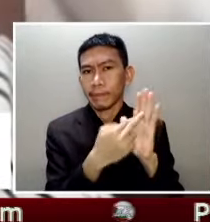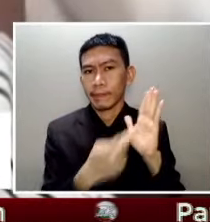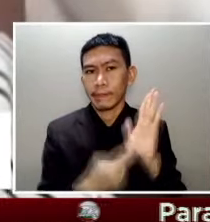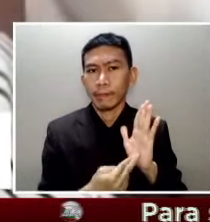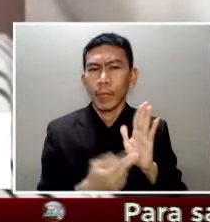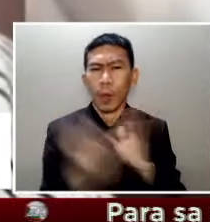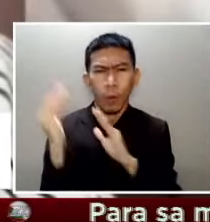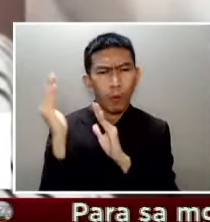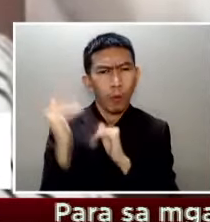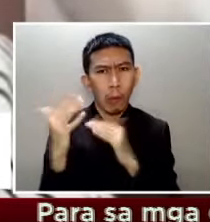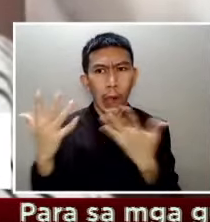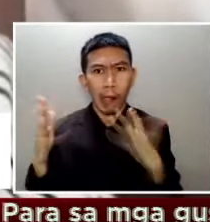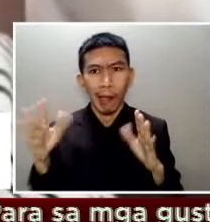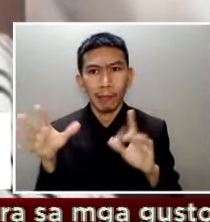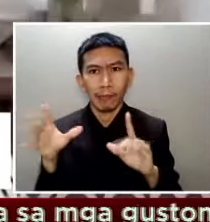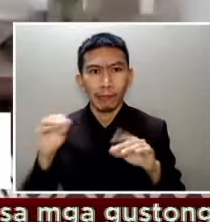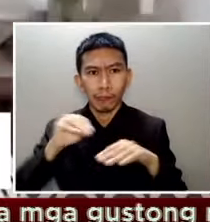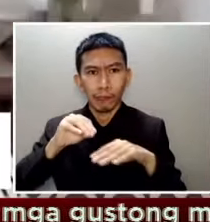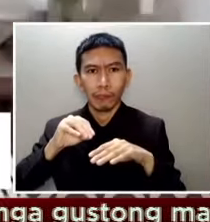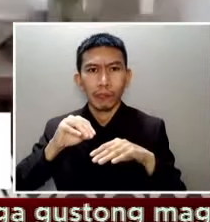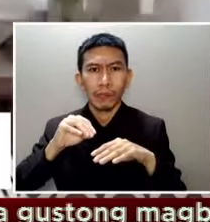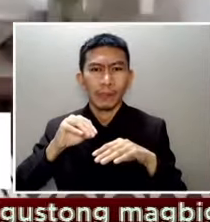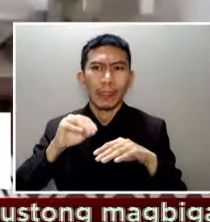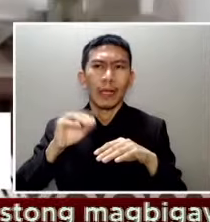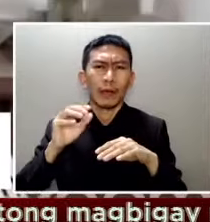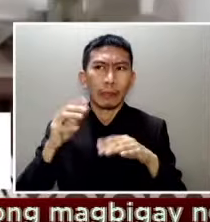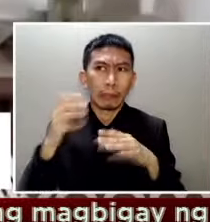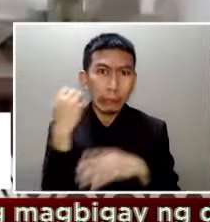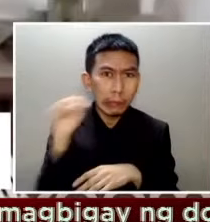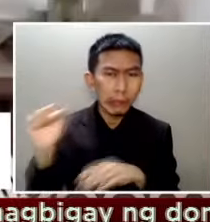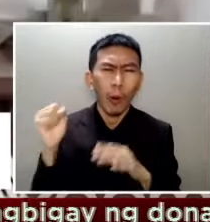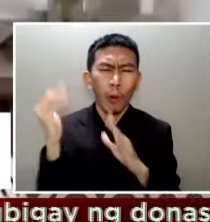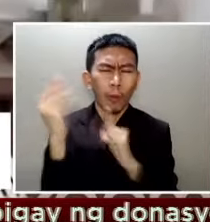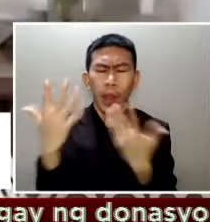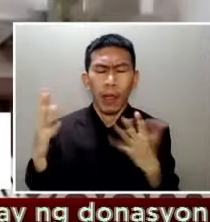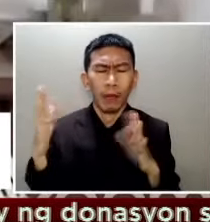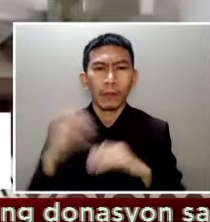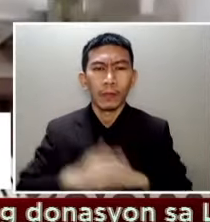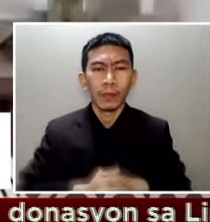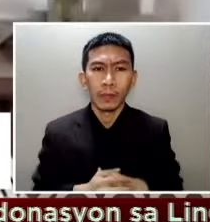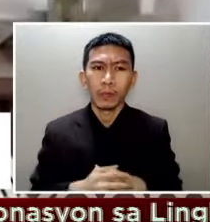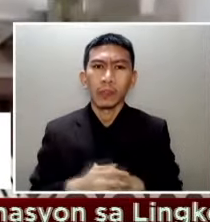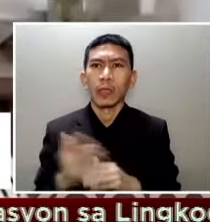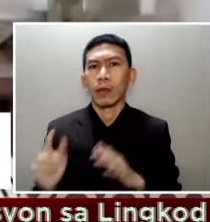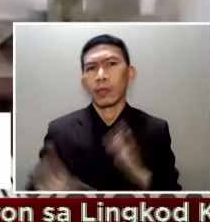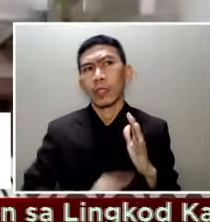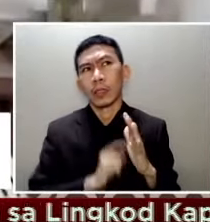nagkaroon ng breaches in protocols. They were either tested on the fifth or the sixth day.